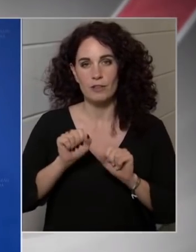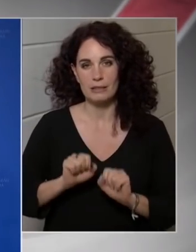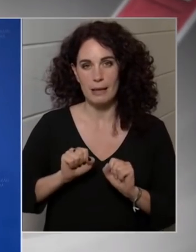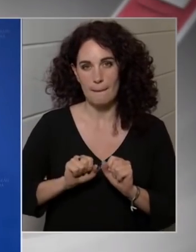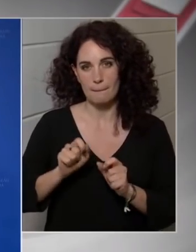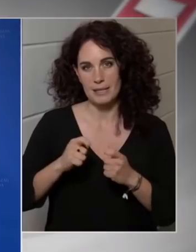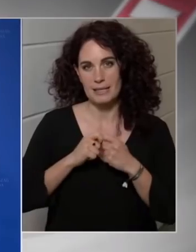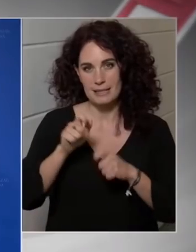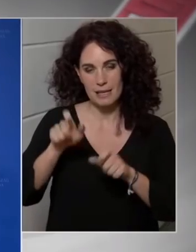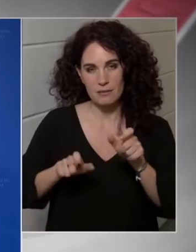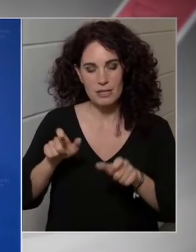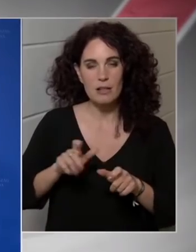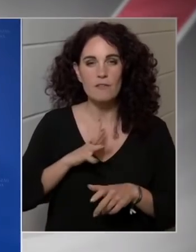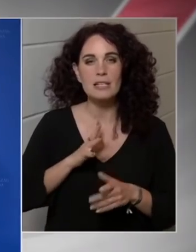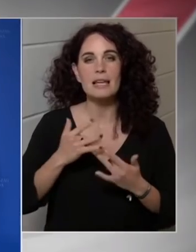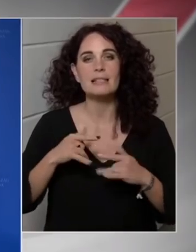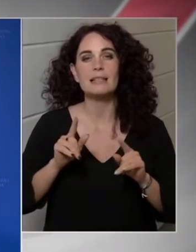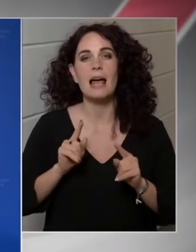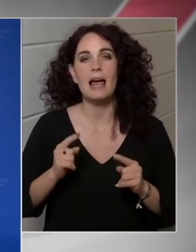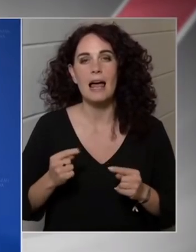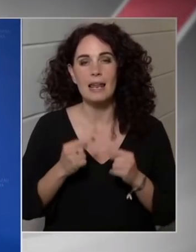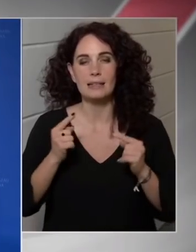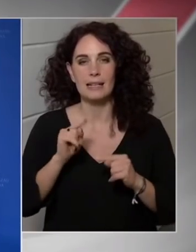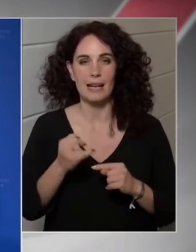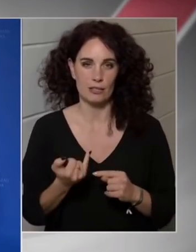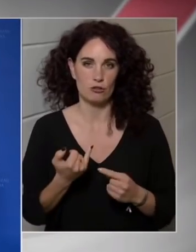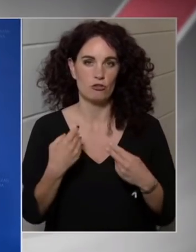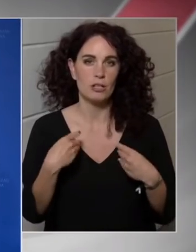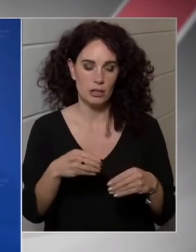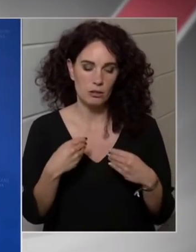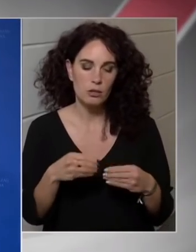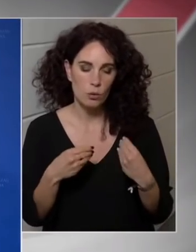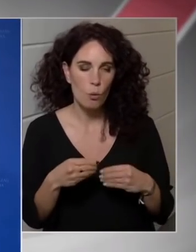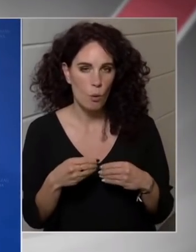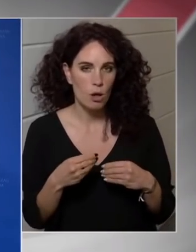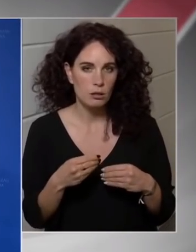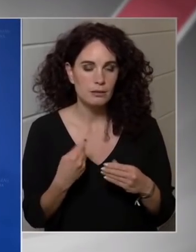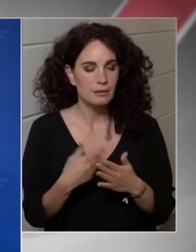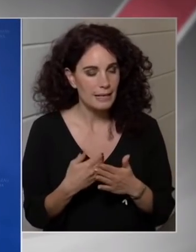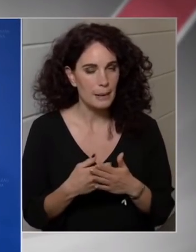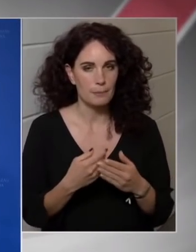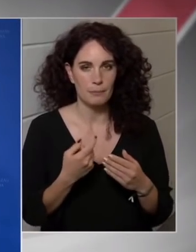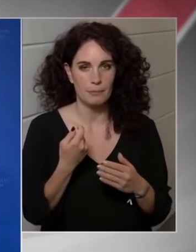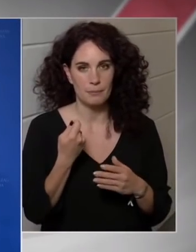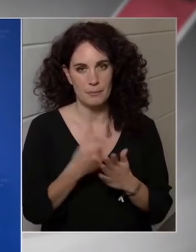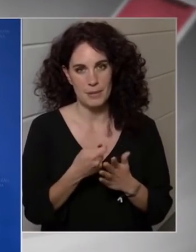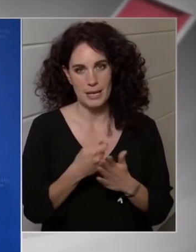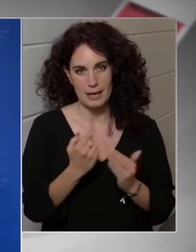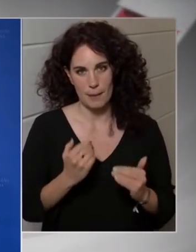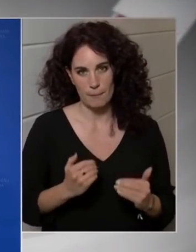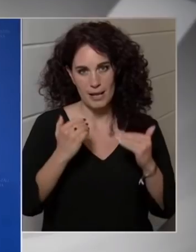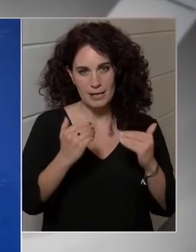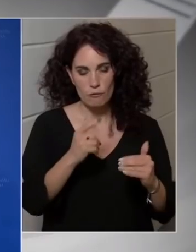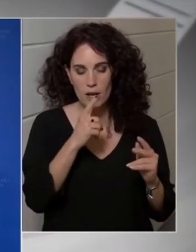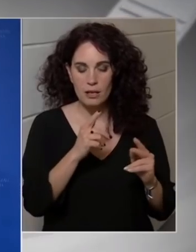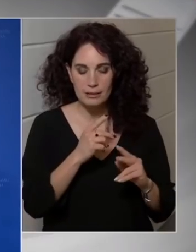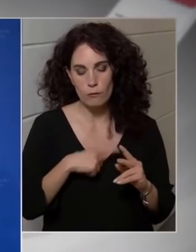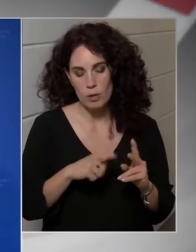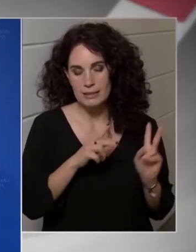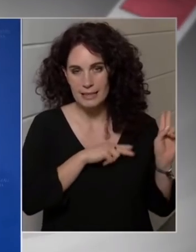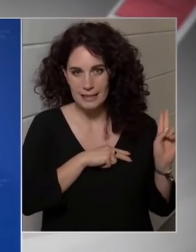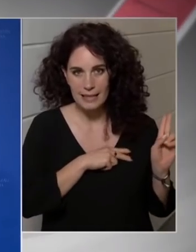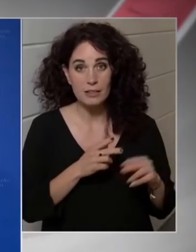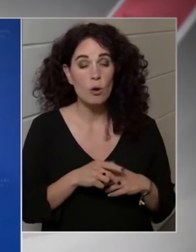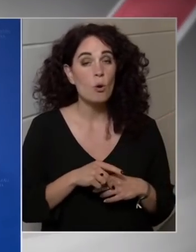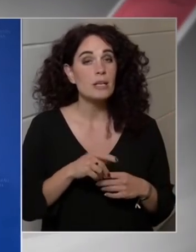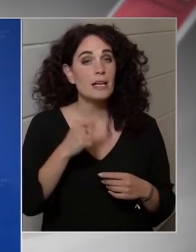talán nehéz helyzet ellenére is indokolt a béremelés. Van is ilyen ígéretünk, amit be fogunk tartani, hogy ezt túl tudjuk-e